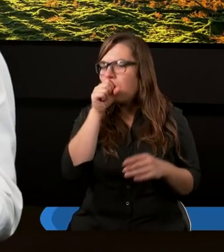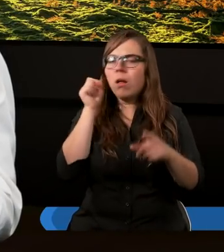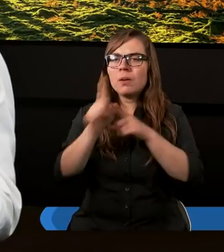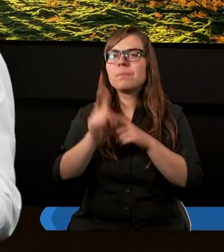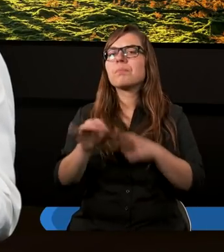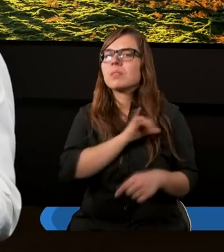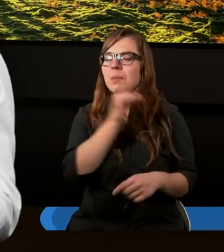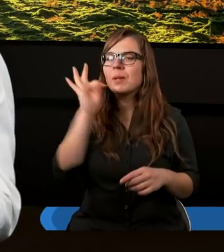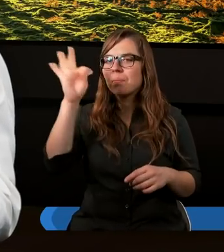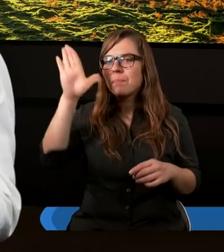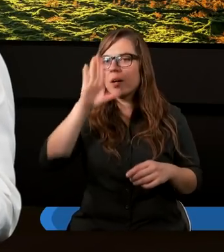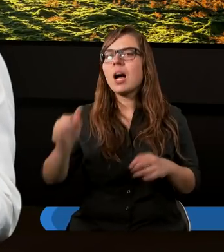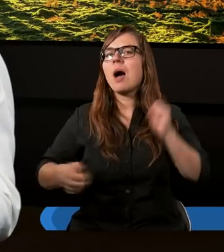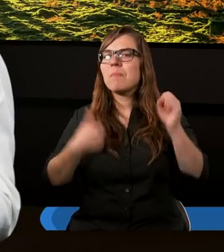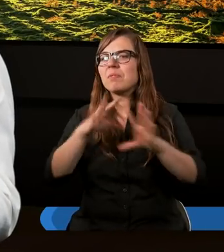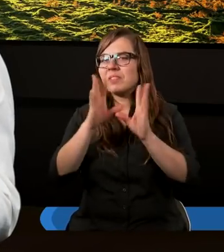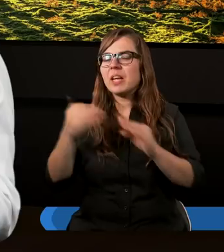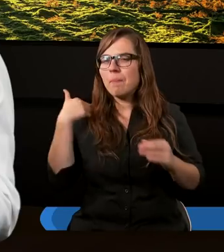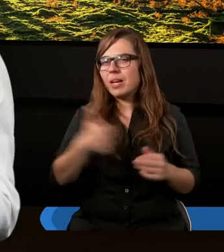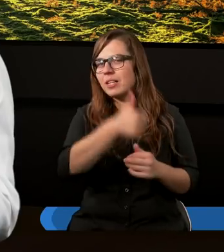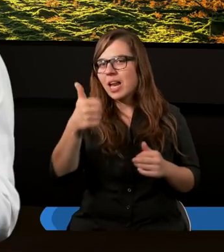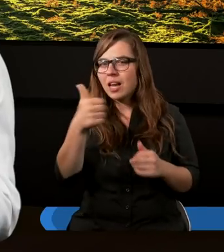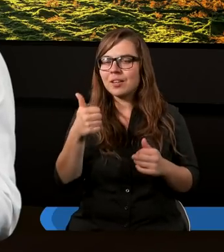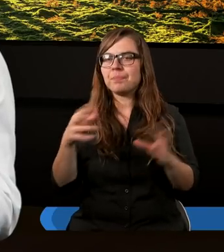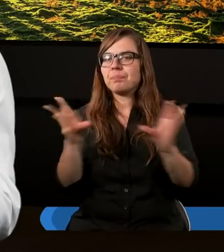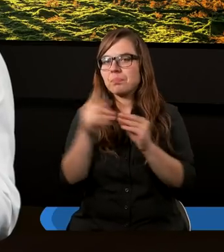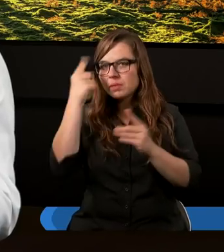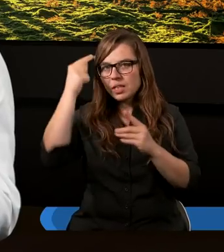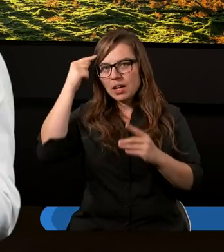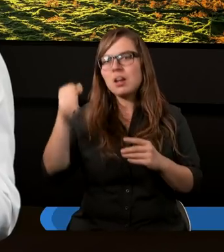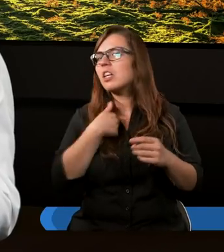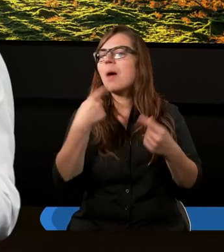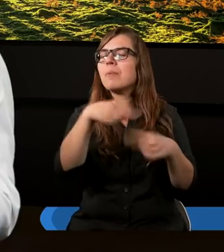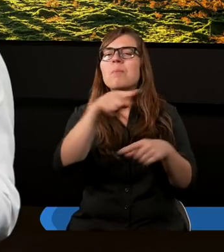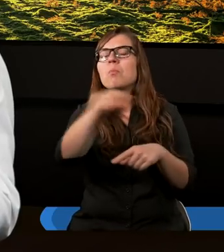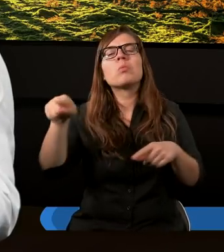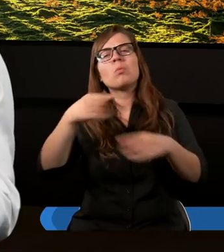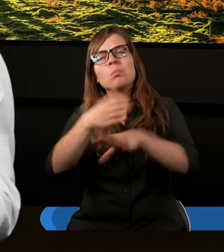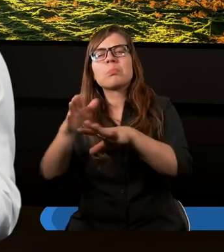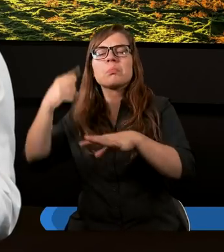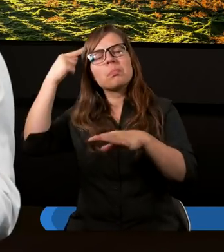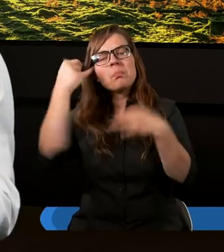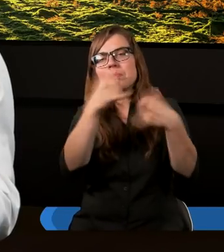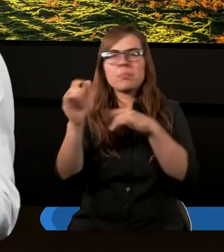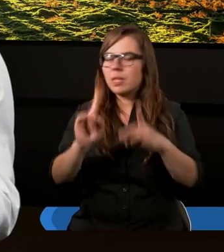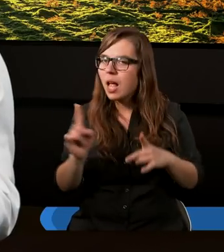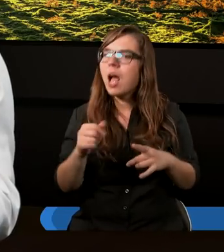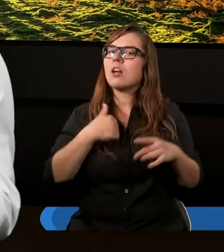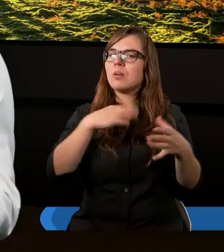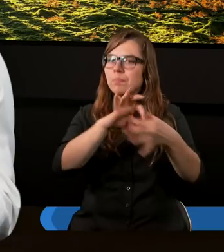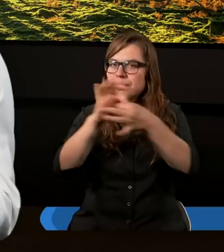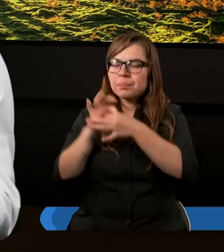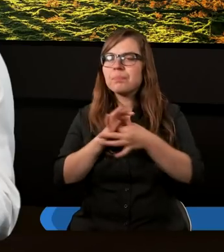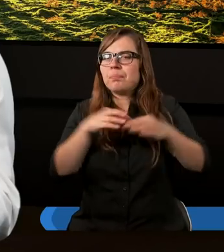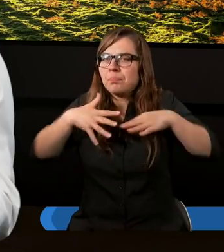imieniu Pana naszego Jezusa Chrystusa, abyście wszyscy byli jednomyślni, i aby nie było między Wami rozłamów, lecz abyście byli